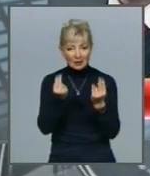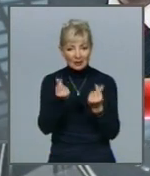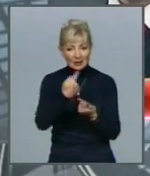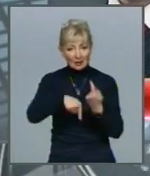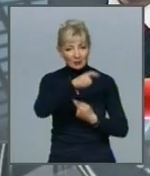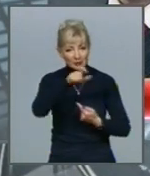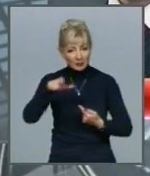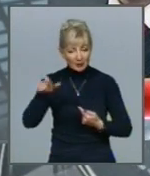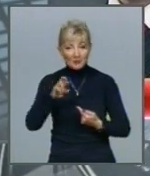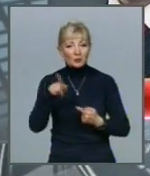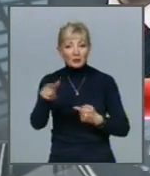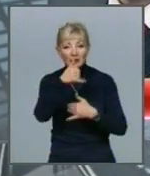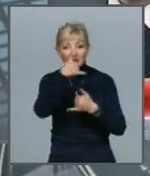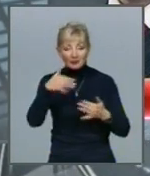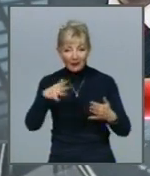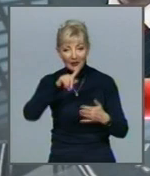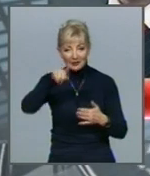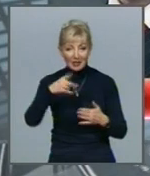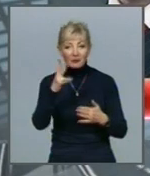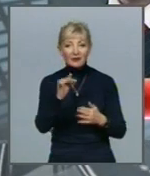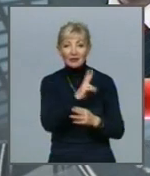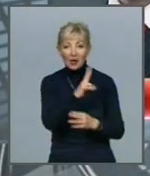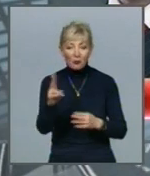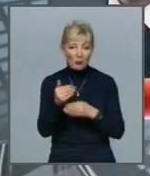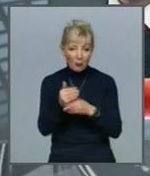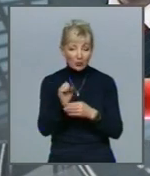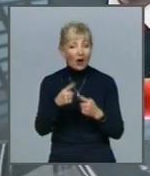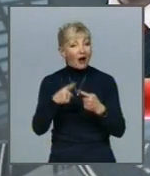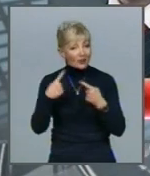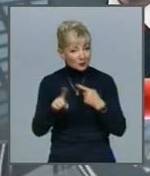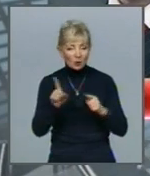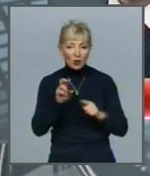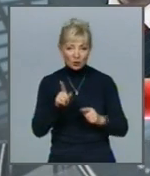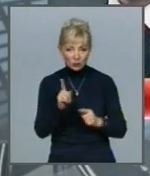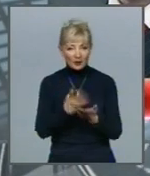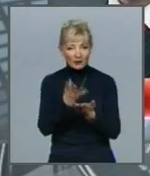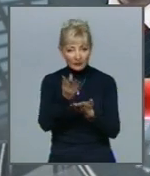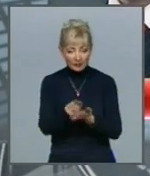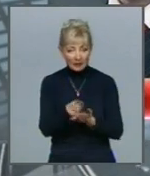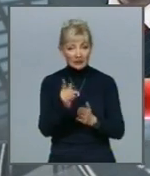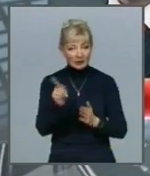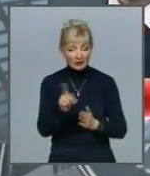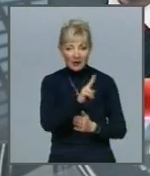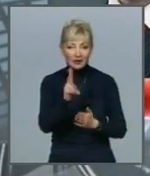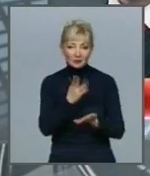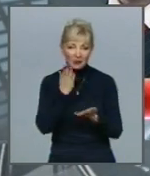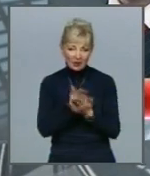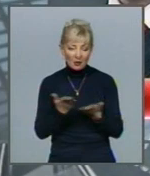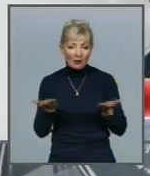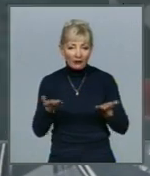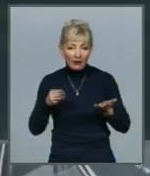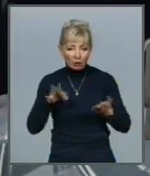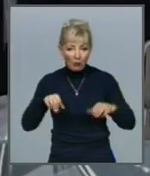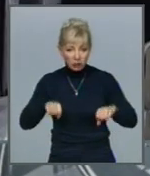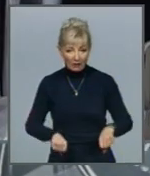боку, щоб вони не могли вимагати ніяких компенсацій, а з іншого, щоб щось виплатити тим, які мають якісь права на